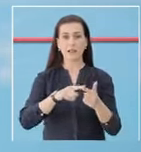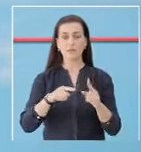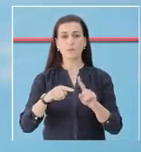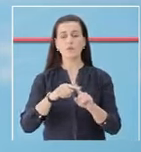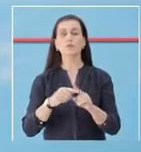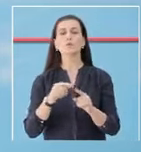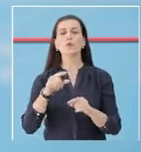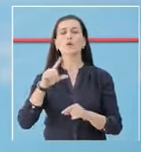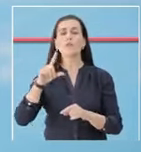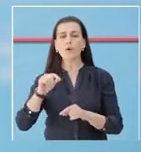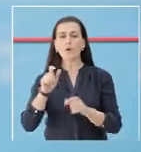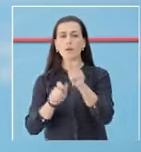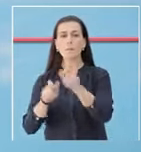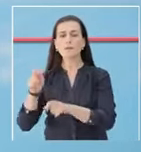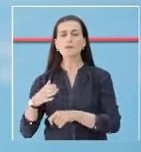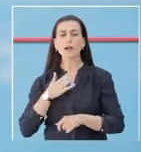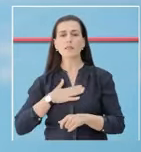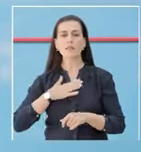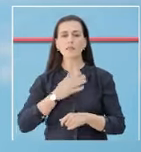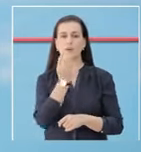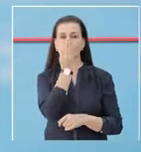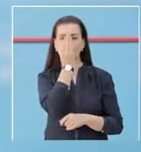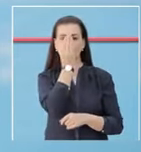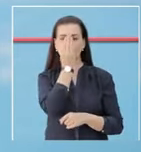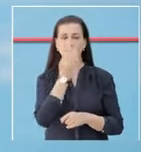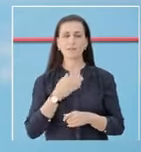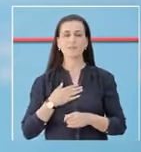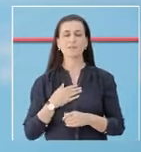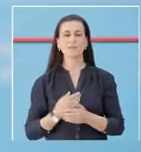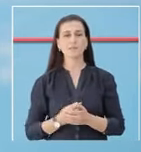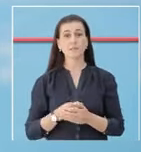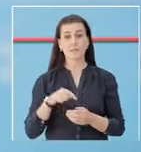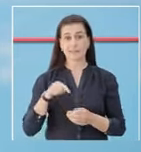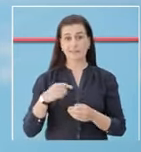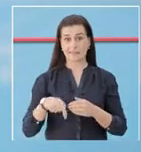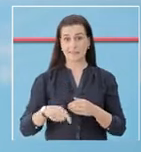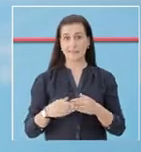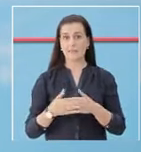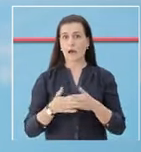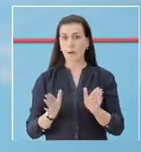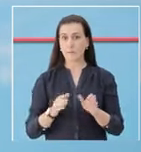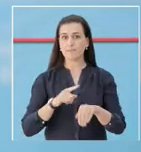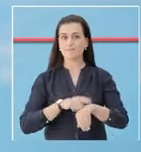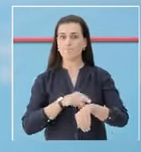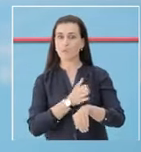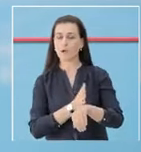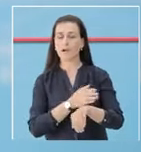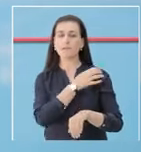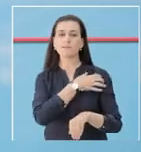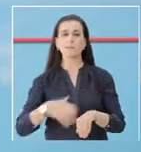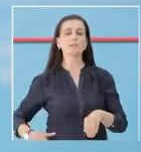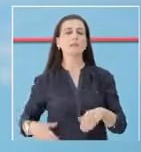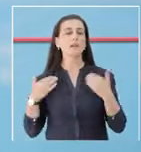dhe numri ullët i pacientve që kanë pasur nevojë për furimarje të drejtuar. Në kushtet e lecimit të disa masave,